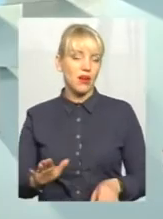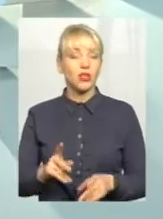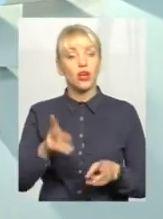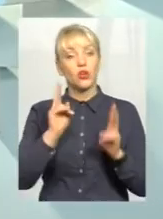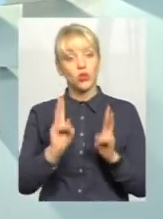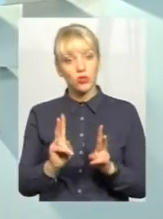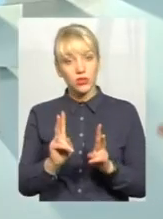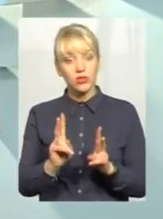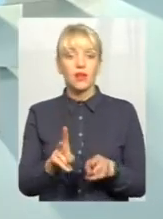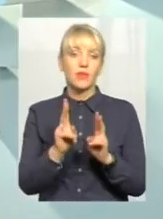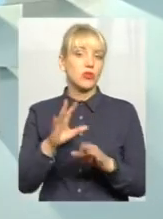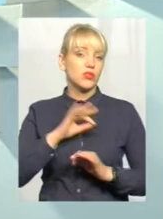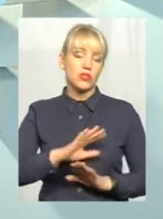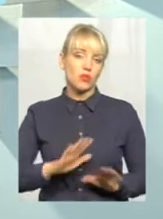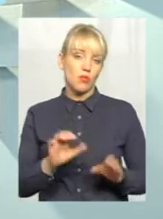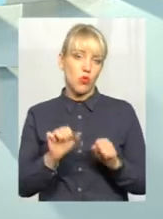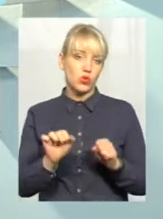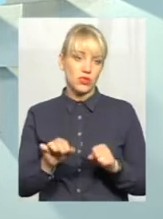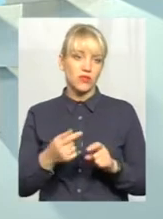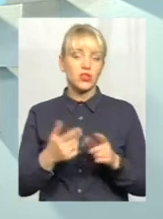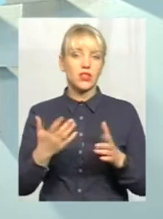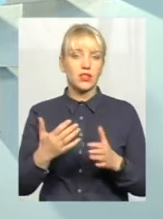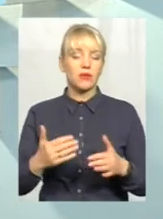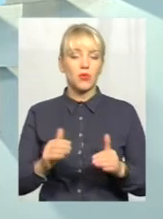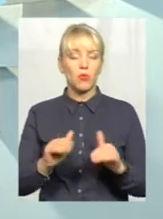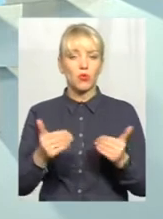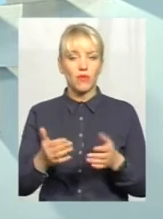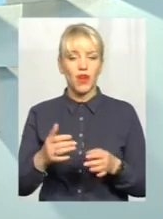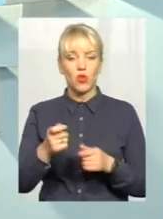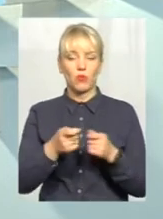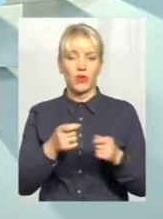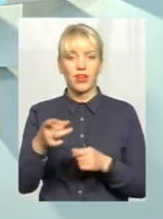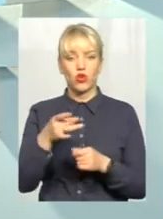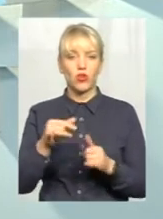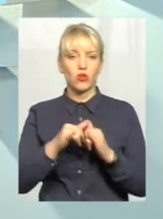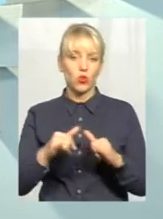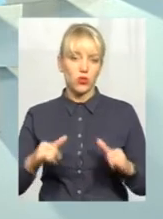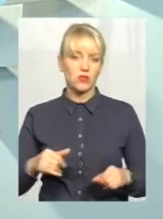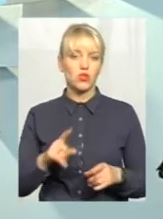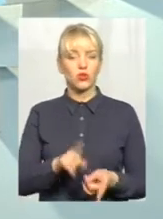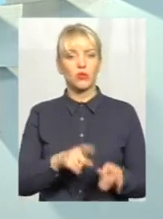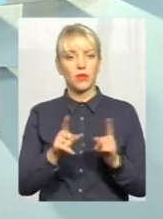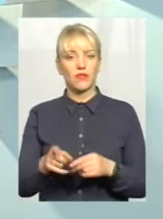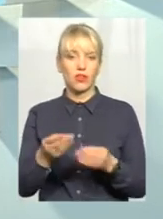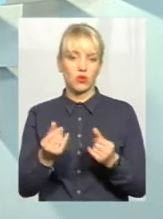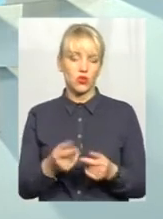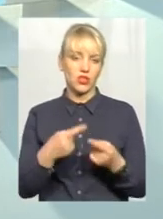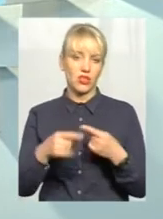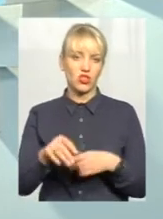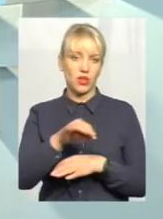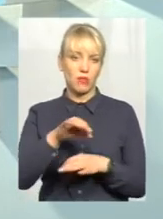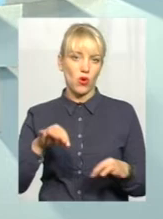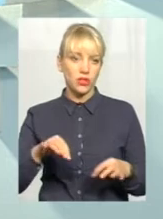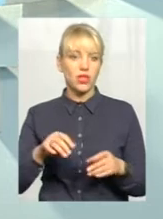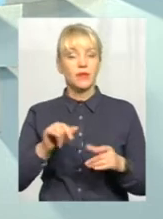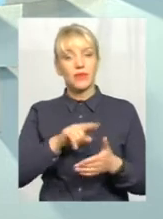Хтось не скористався можливостями, які пропонувало управління оригінального розвитку щодо переведення коштів на інший проєкт, і